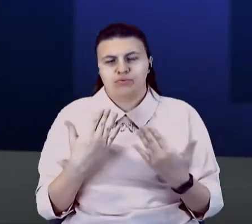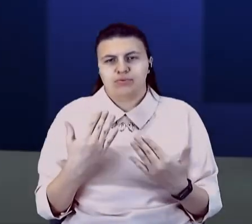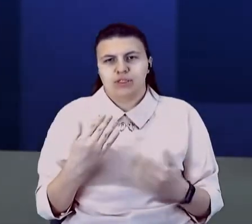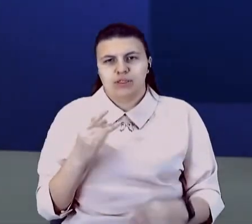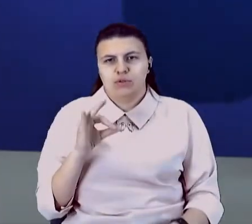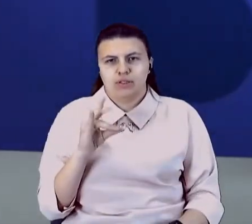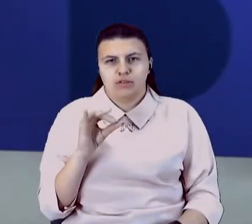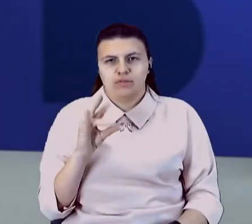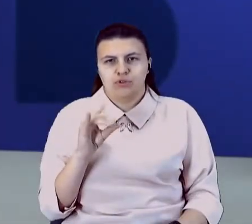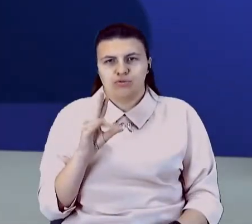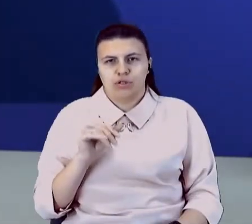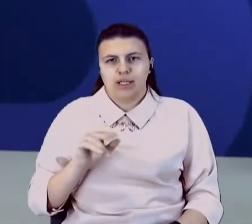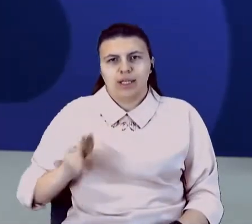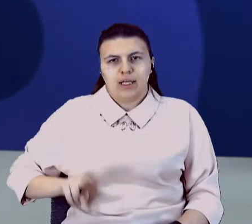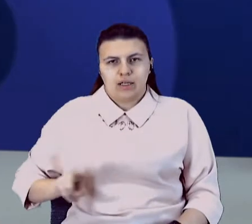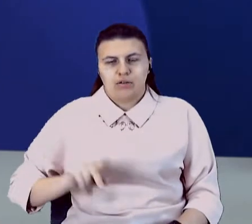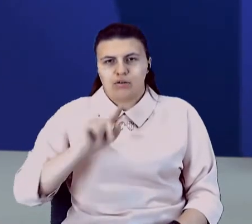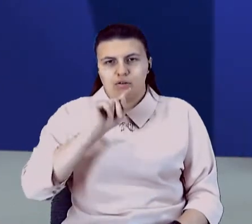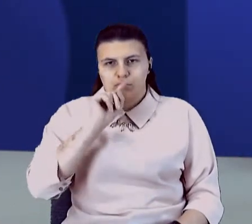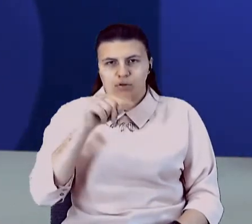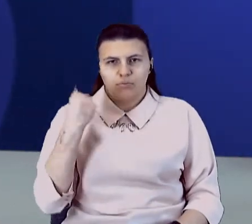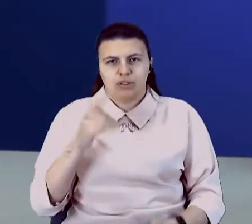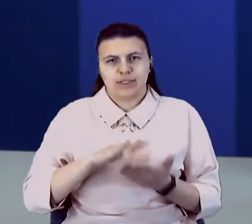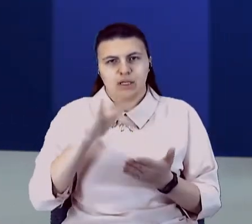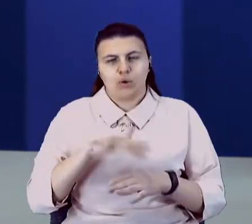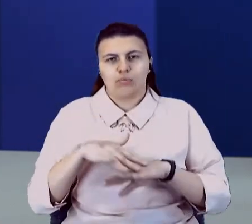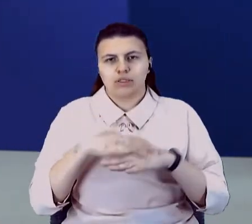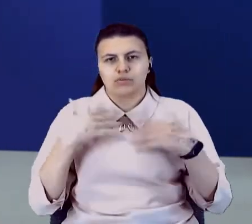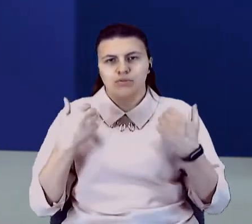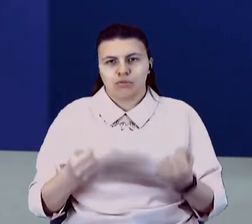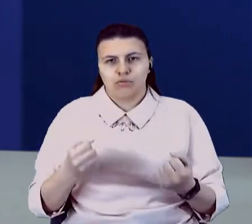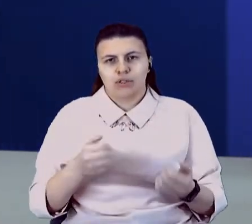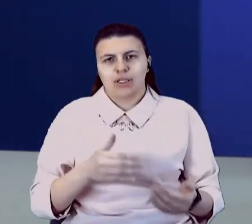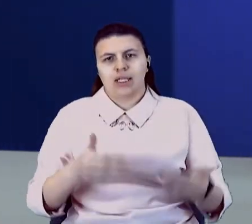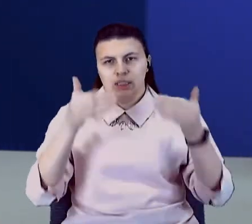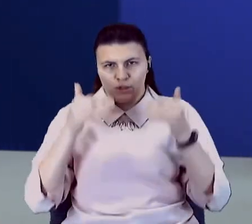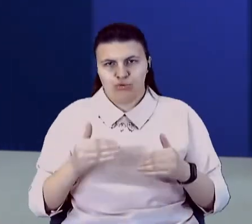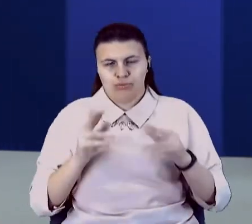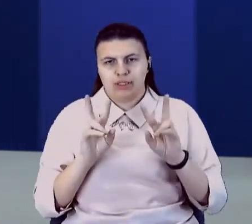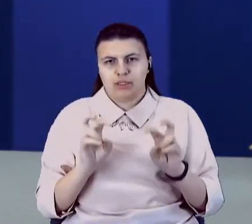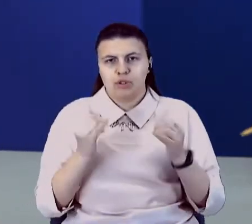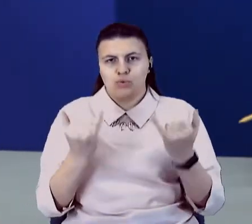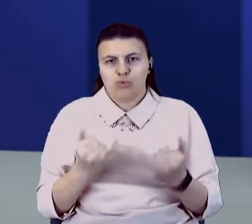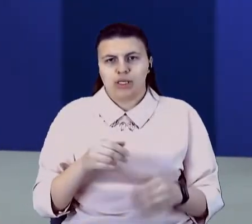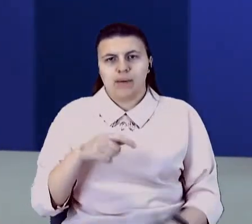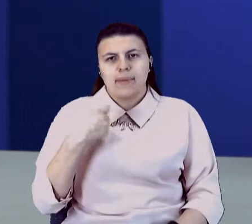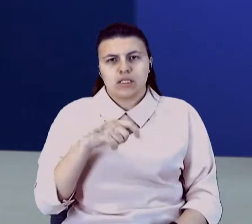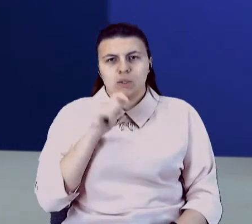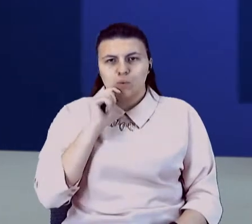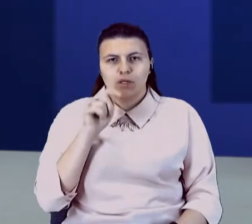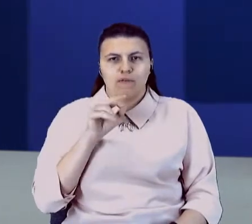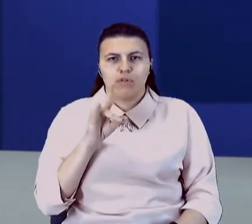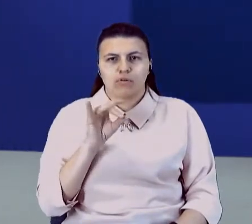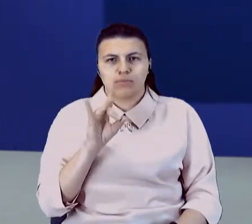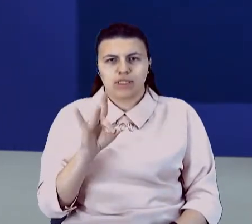центру громадського здоров'я. Рухаємось до нашої наступної теми. І сьогодні ж президент України Володимир Зеленський сказав, що